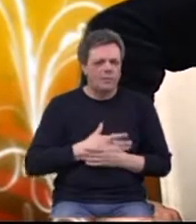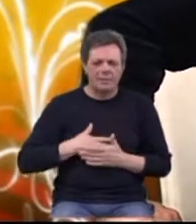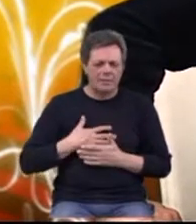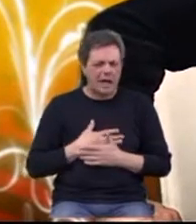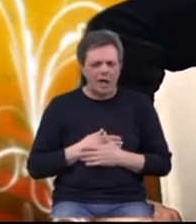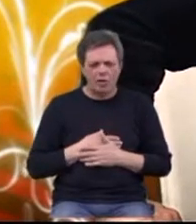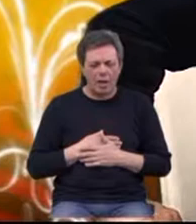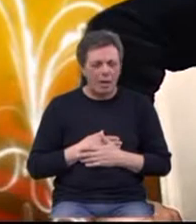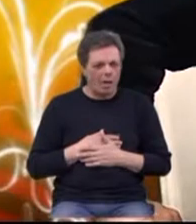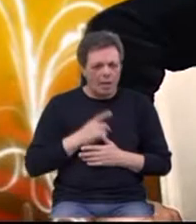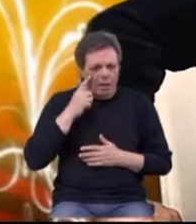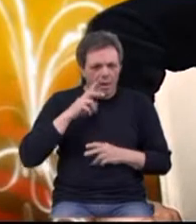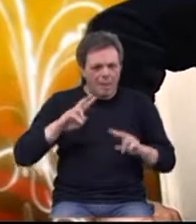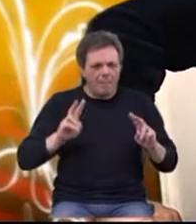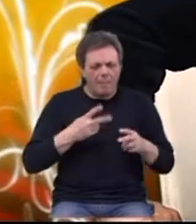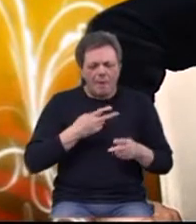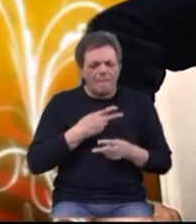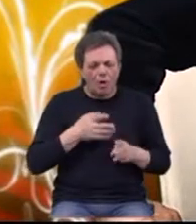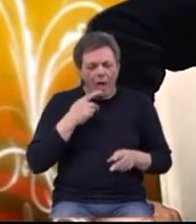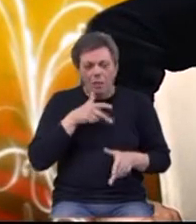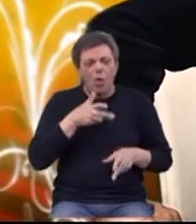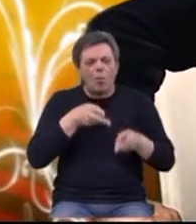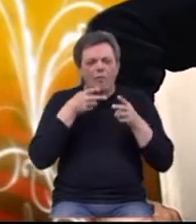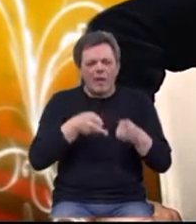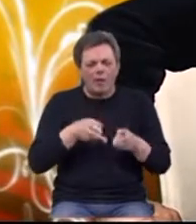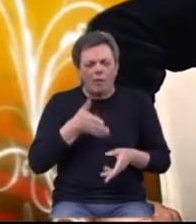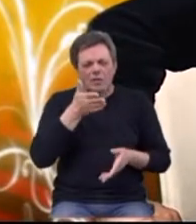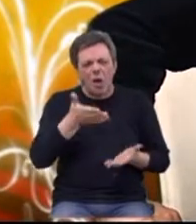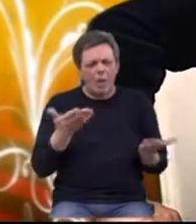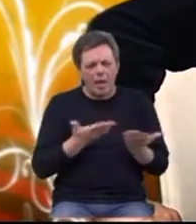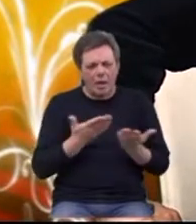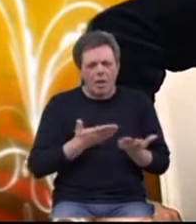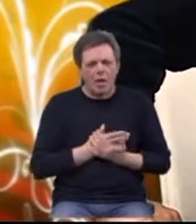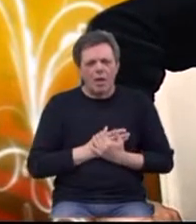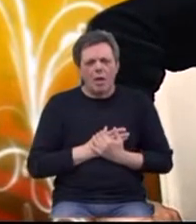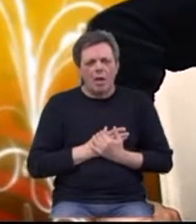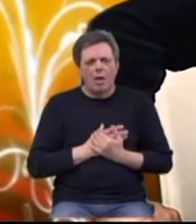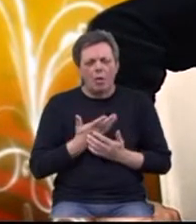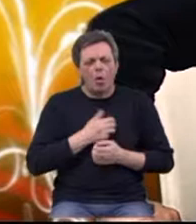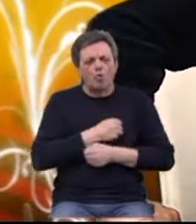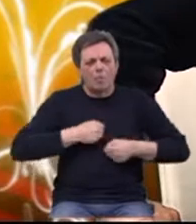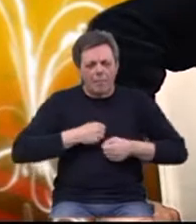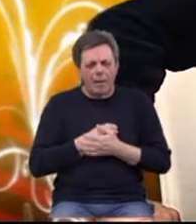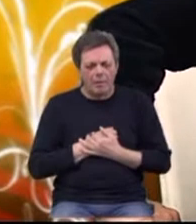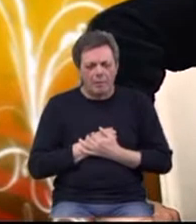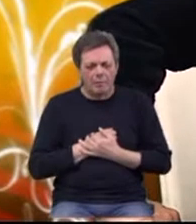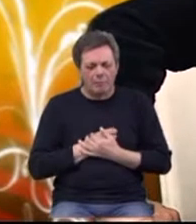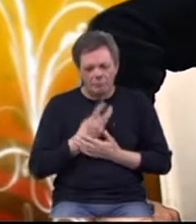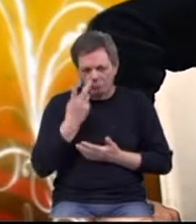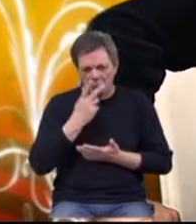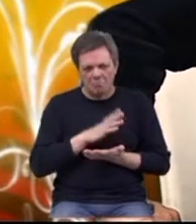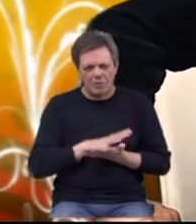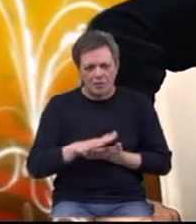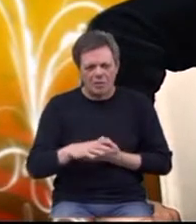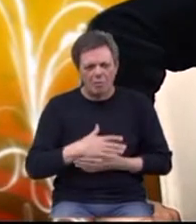zvuči ponekad gotovo, čak i uvredljivo za one koji su debeli. Jer, jednostavno,